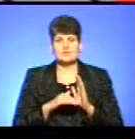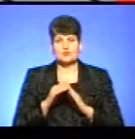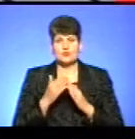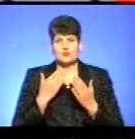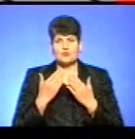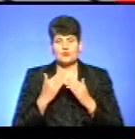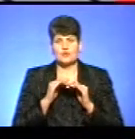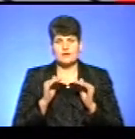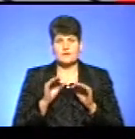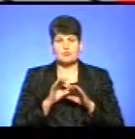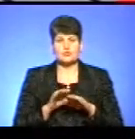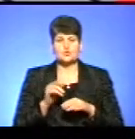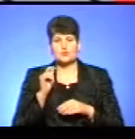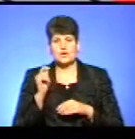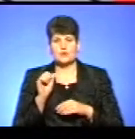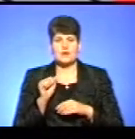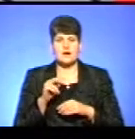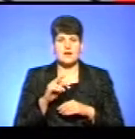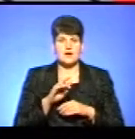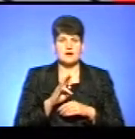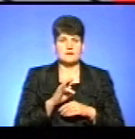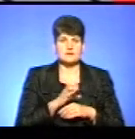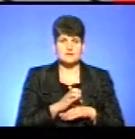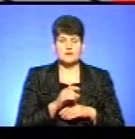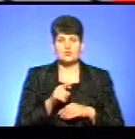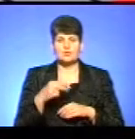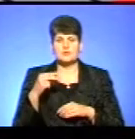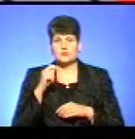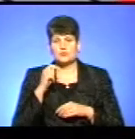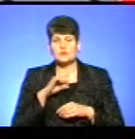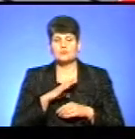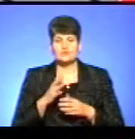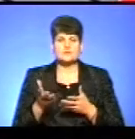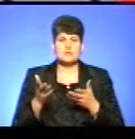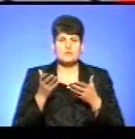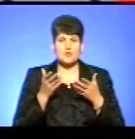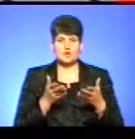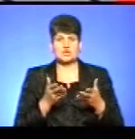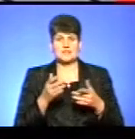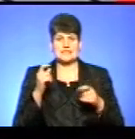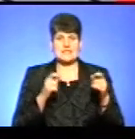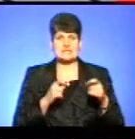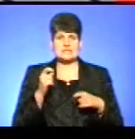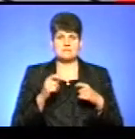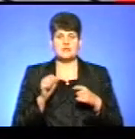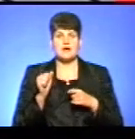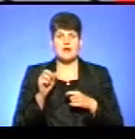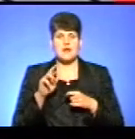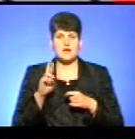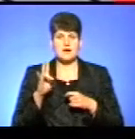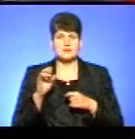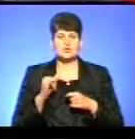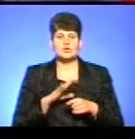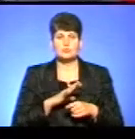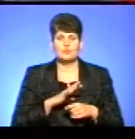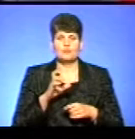Україною і Альянсом. І саме тому президент України був запрошений на саміт Альянсу, який відбувався в